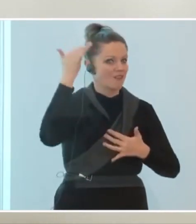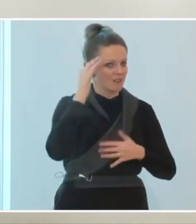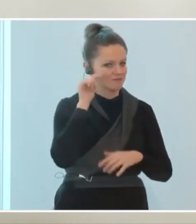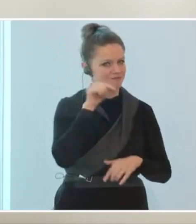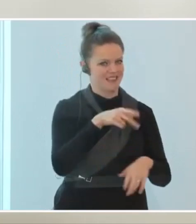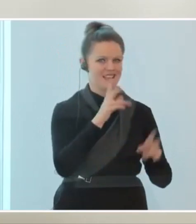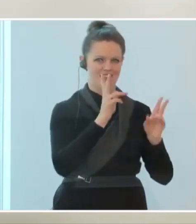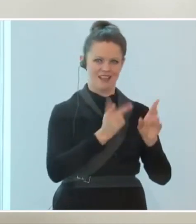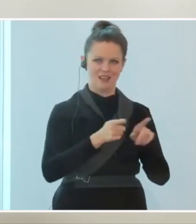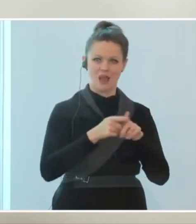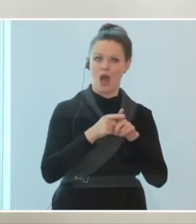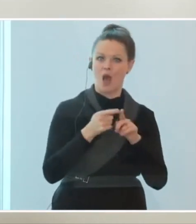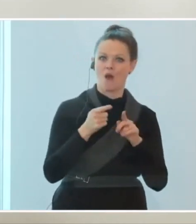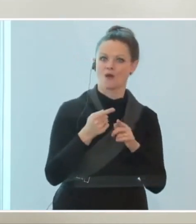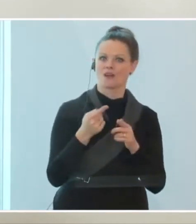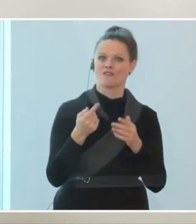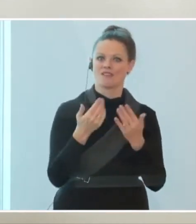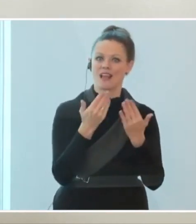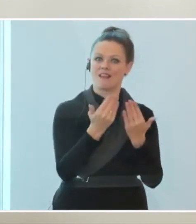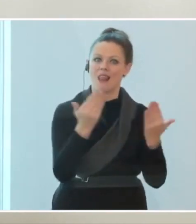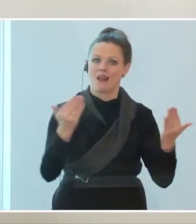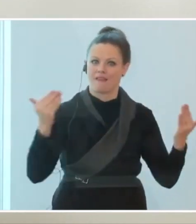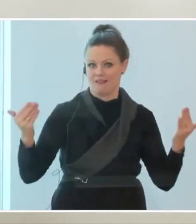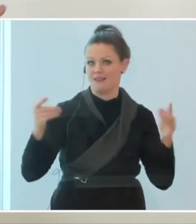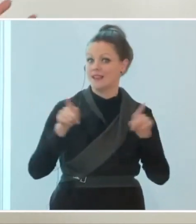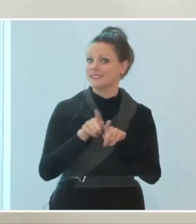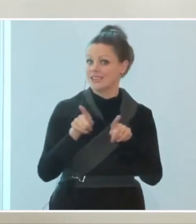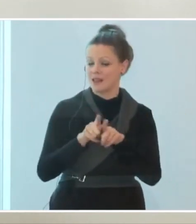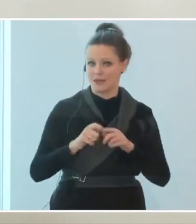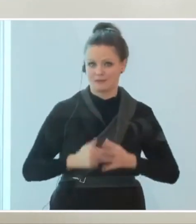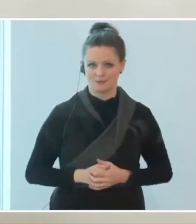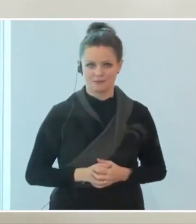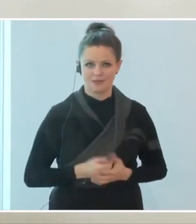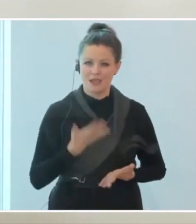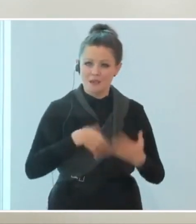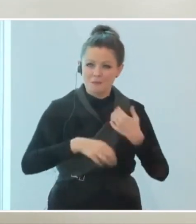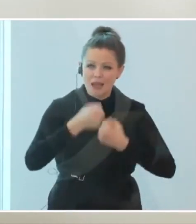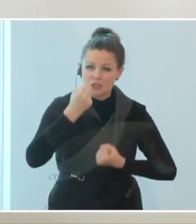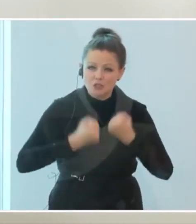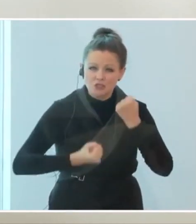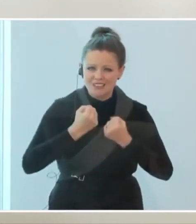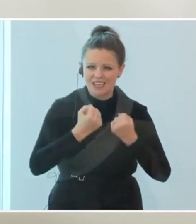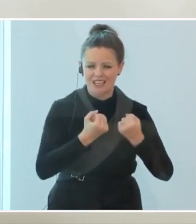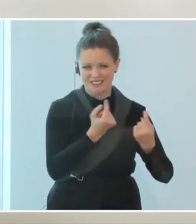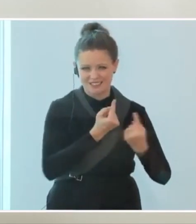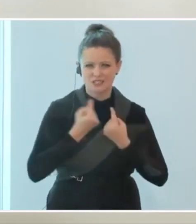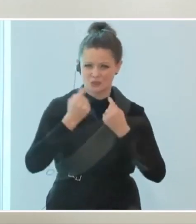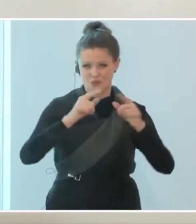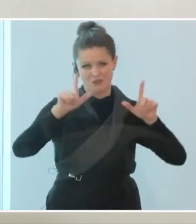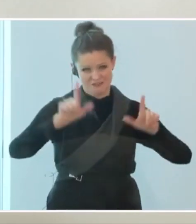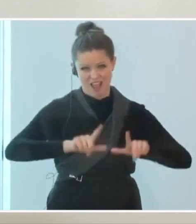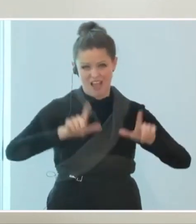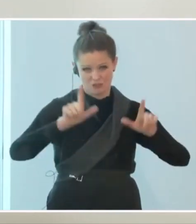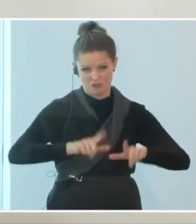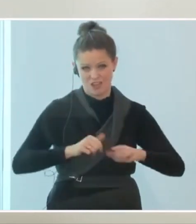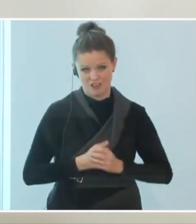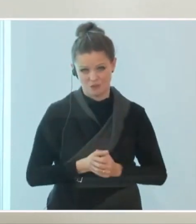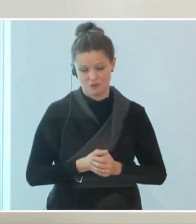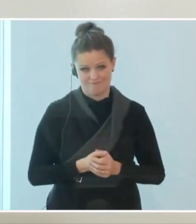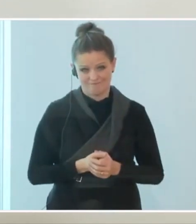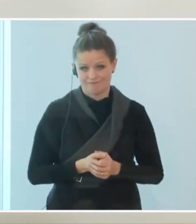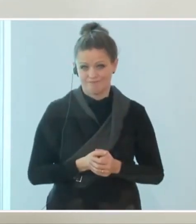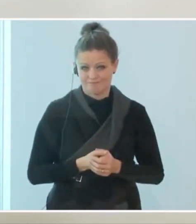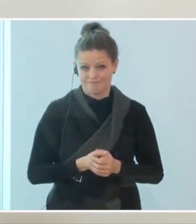die Galerien. Schwieriger ist die Situation bei den Veranstaltungen. Das ist objektiv so,